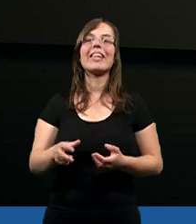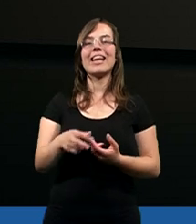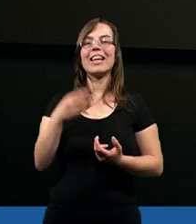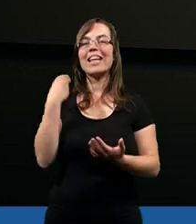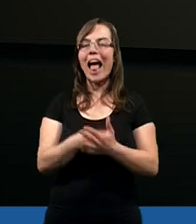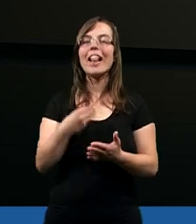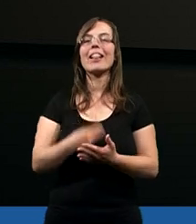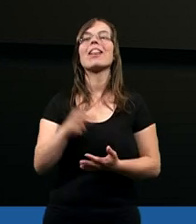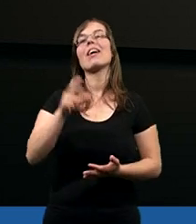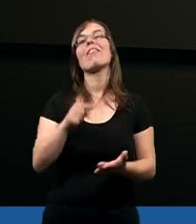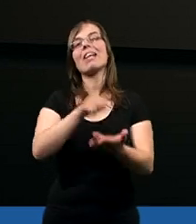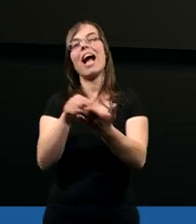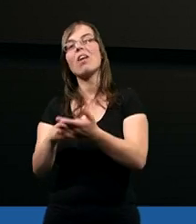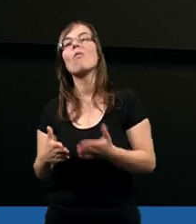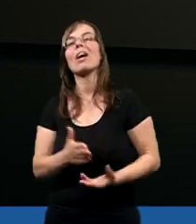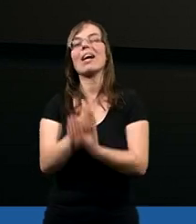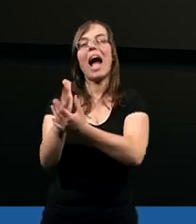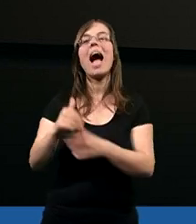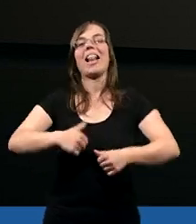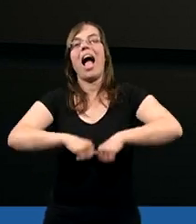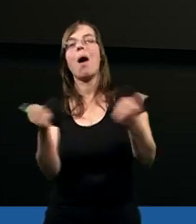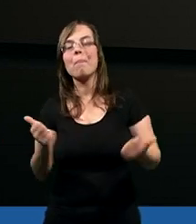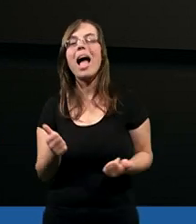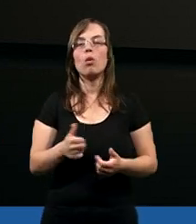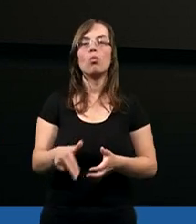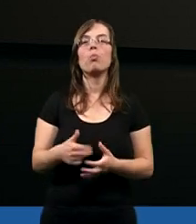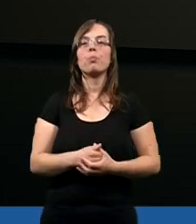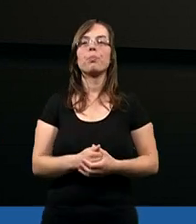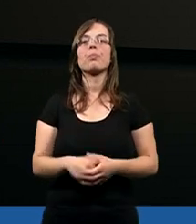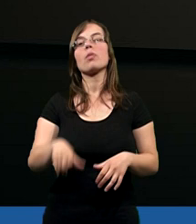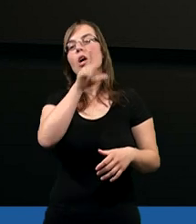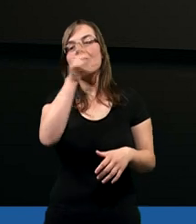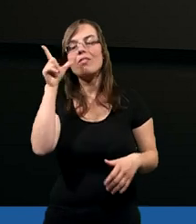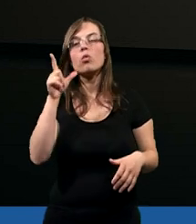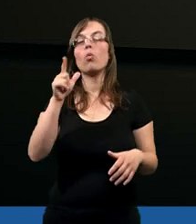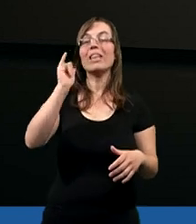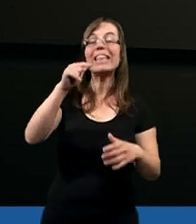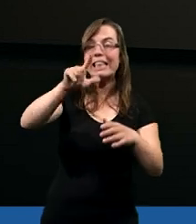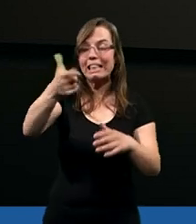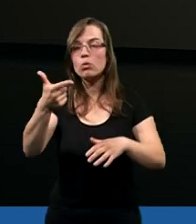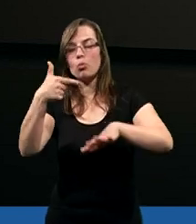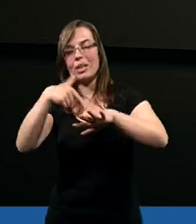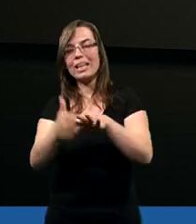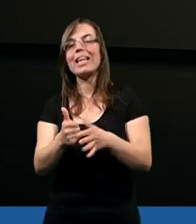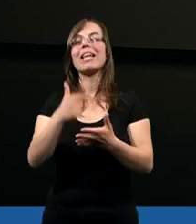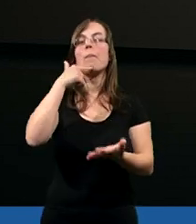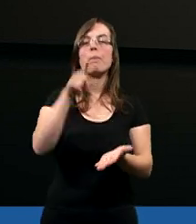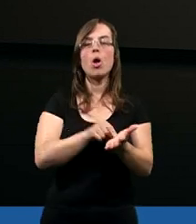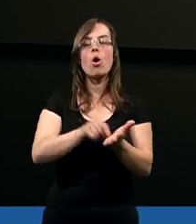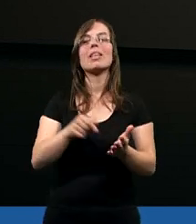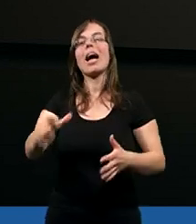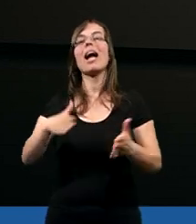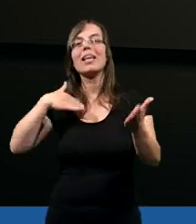bardzo celnych wskazówek, rad, apeli wręcz. Drugi list Piotra, trzeci rozdział,